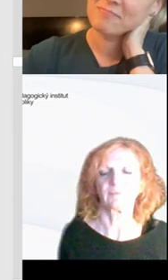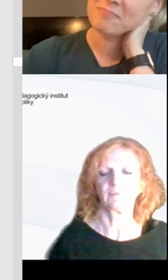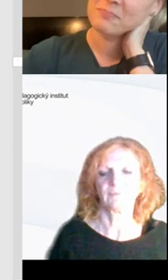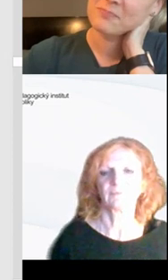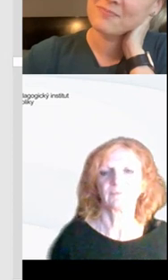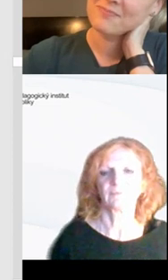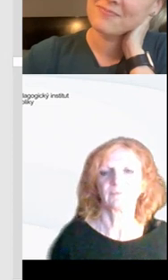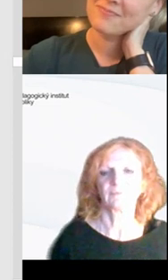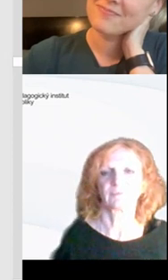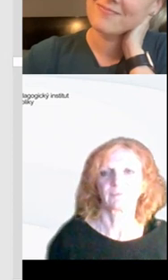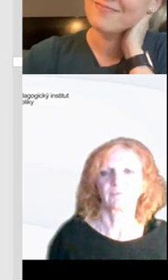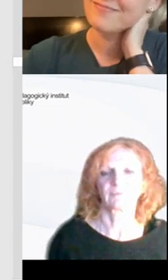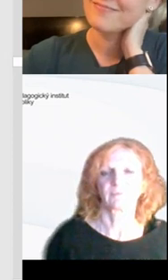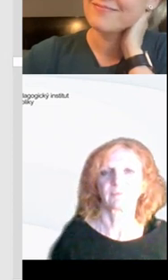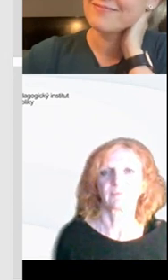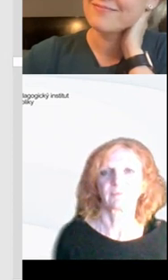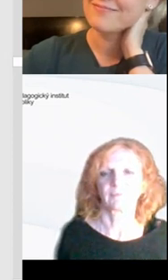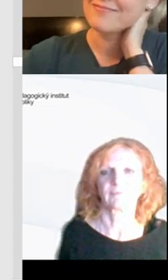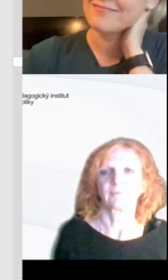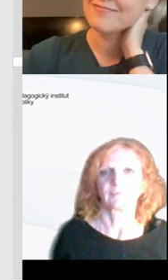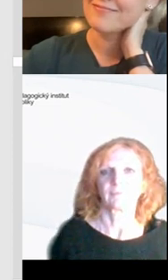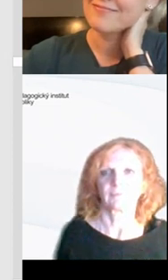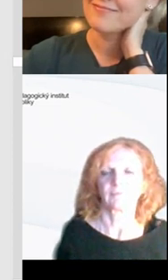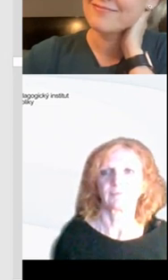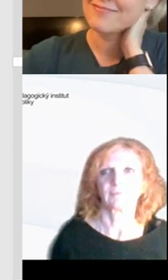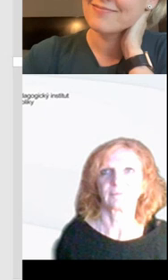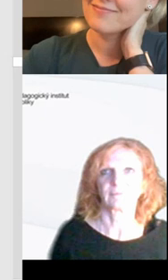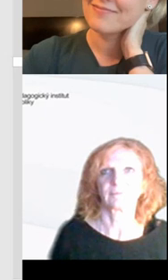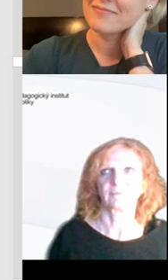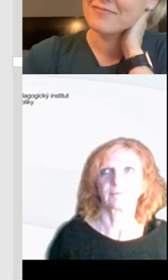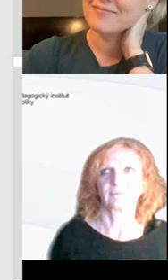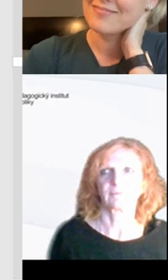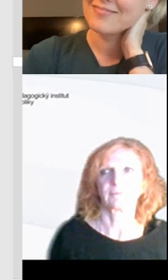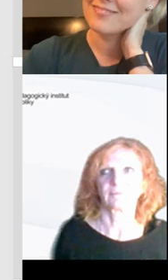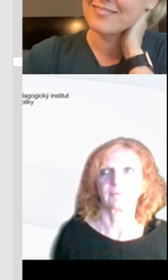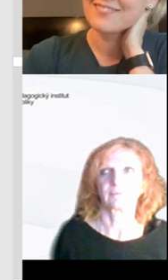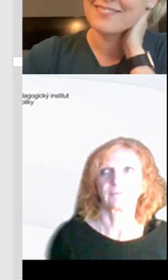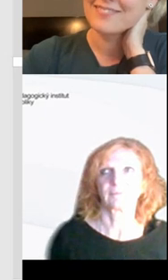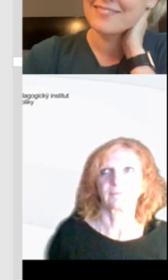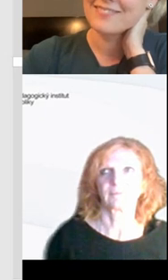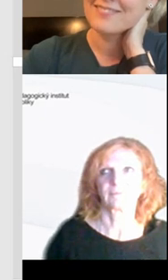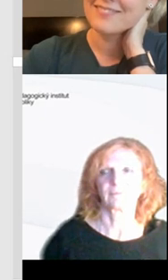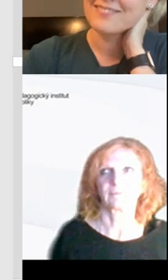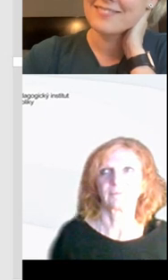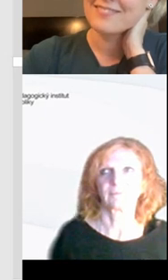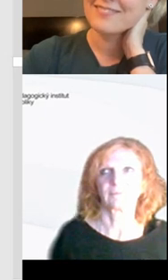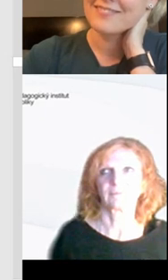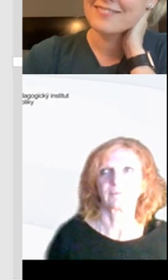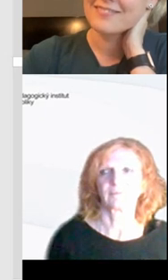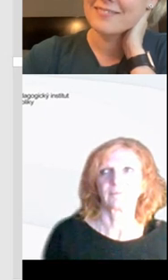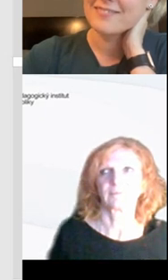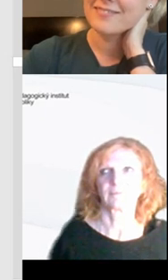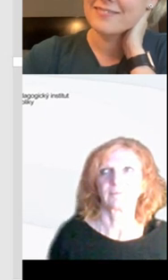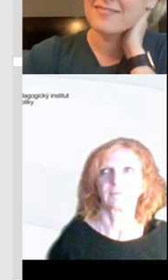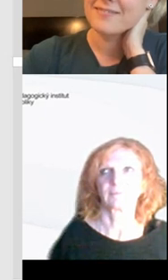Dobrý den, já spíš mám dneska z toho vašeho webináře pocit, že pokud nebudeme mít dostatečně